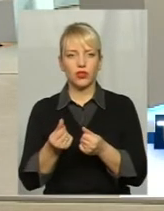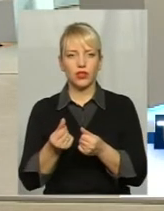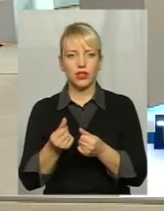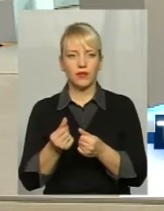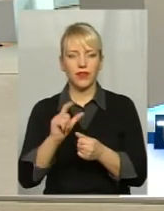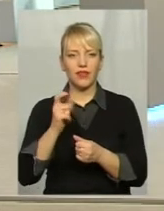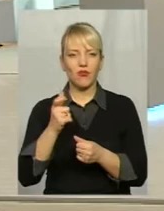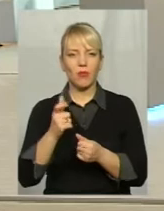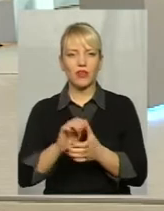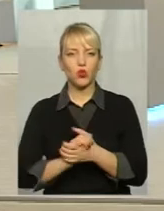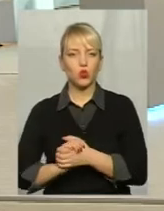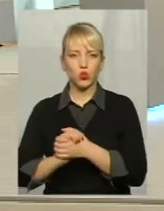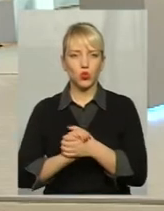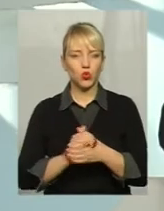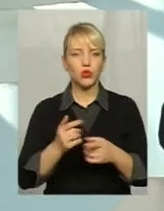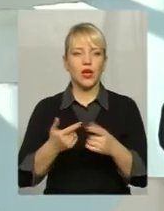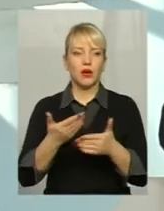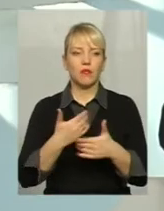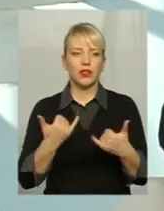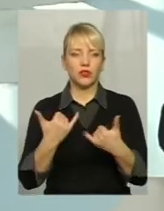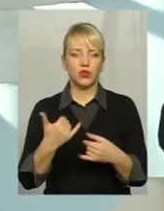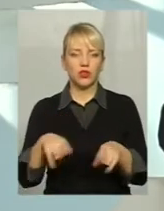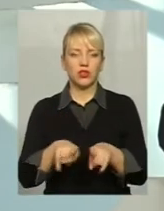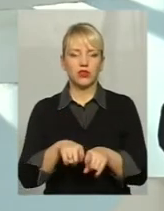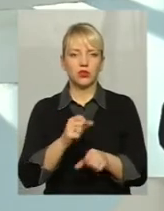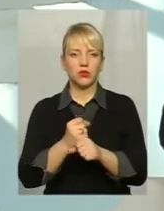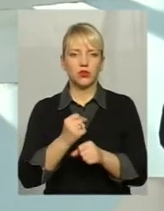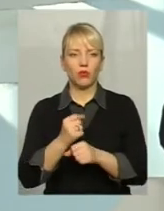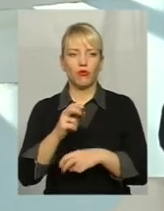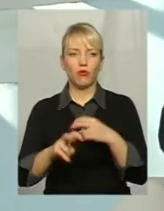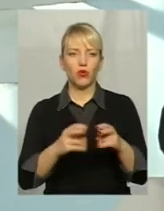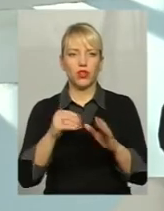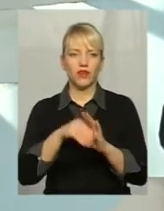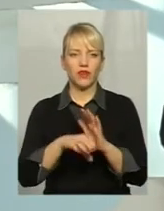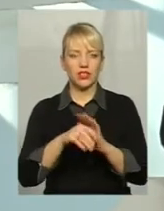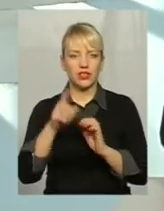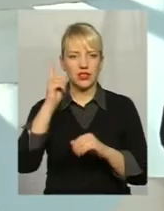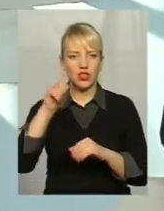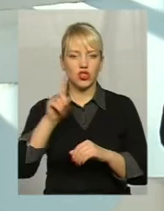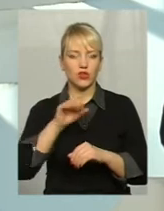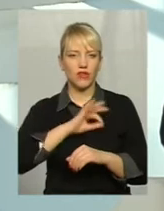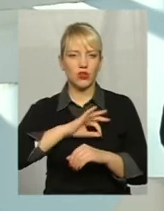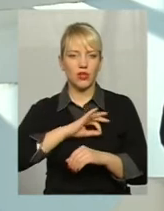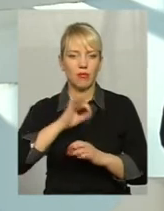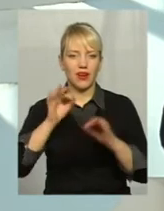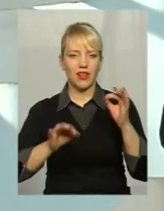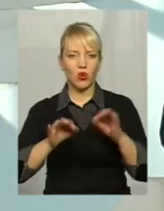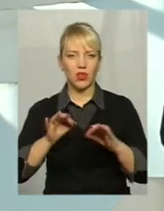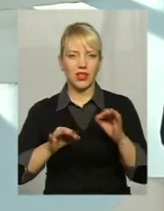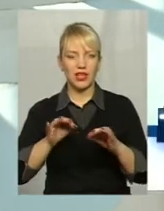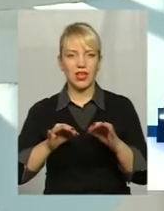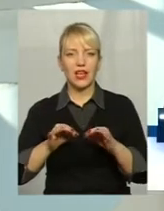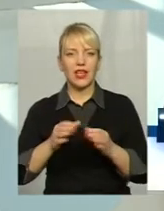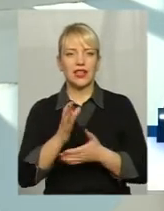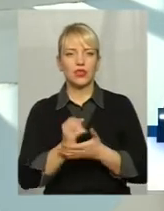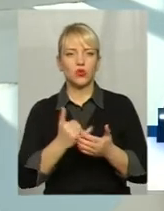Європейського Союзу Ми сьогодні працюємо також в пошуках інвесторів Ви знаєте, що використання природних ресурсів Це родовище